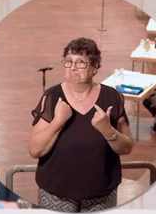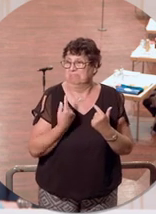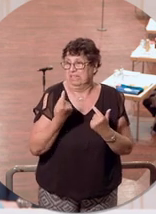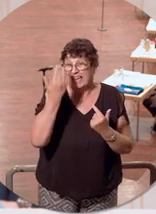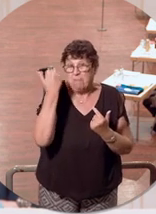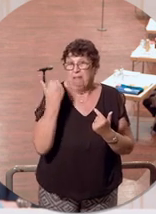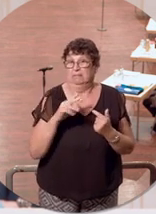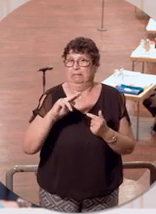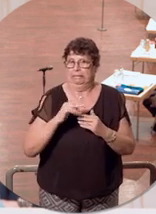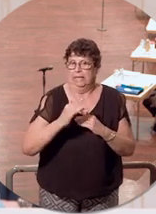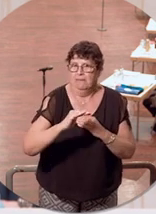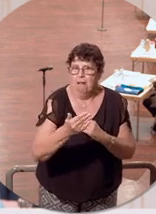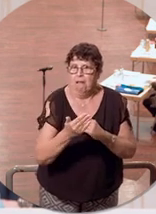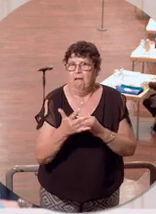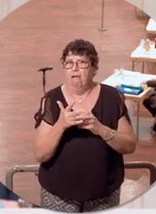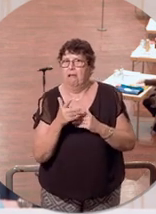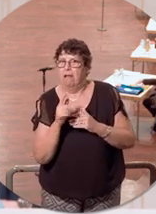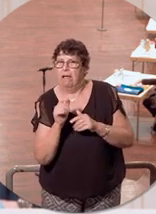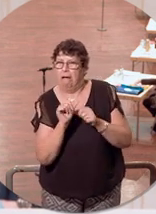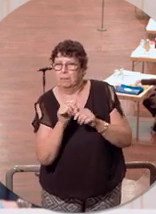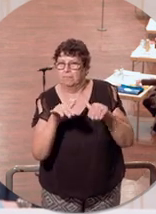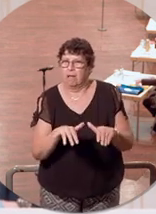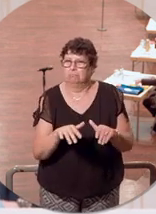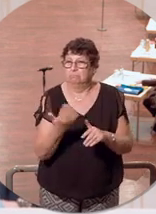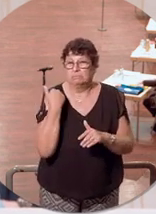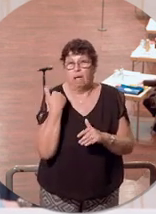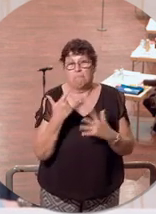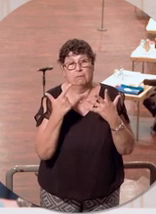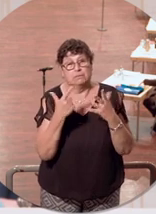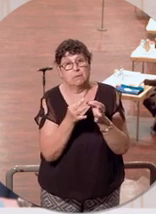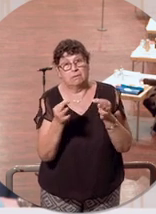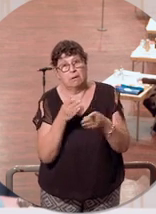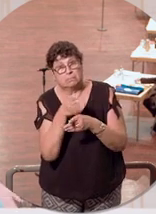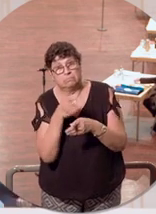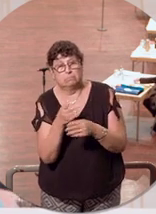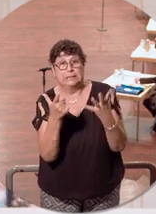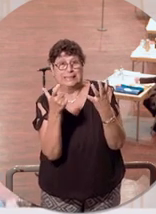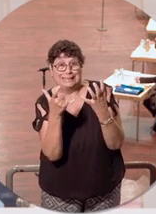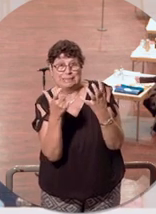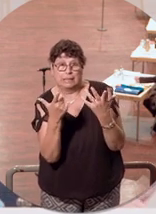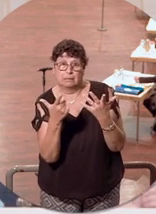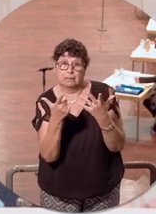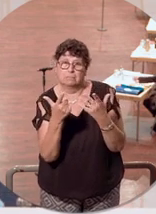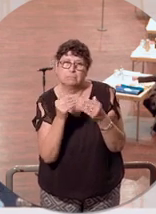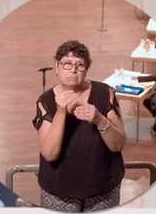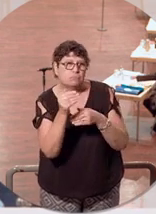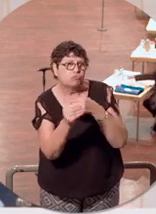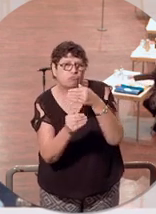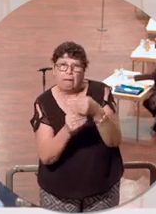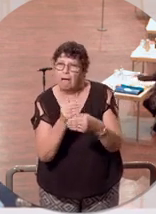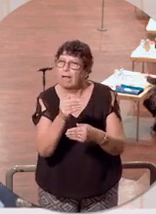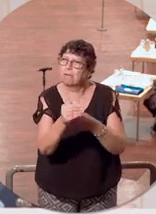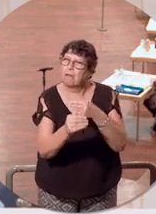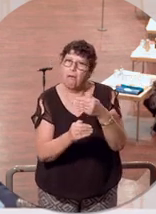dritten Pandemiewelle. Die Sieben-Tage-Inzidenz lag damals bei etwa 70. Sie sollte sich in den darauffolgenden Wochen